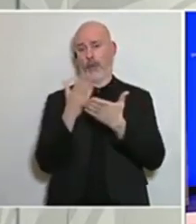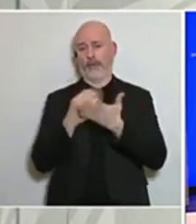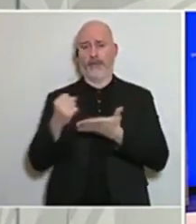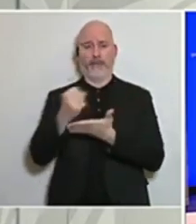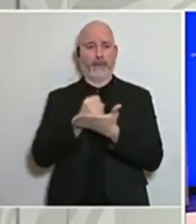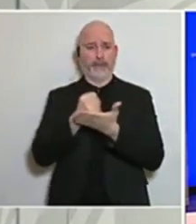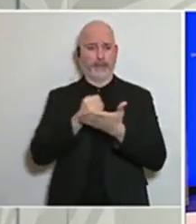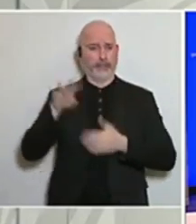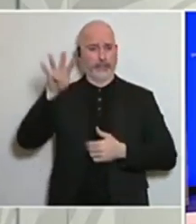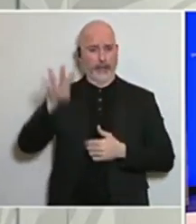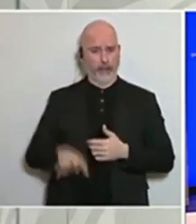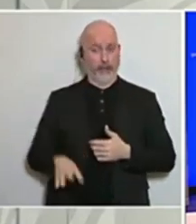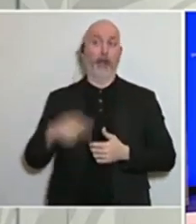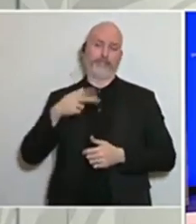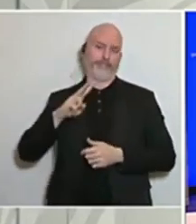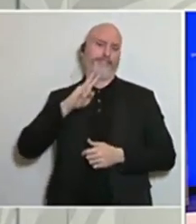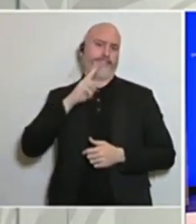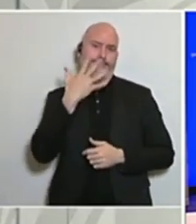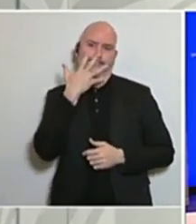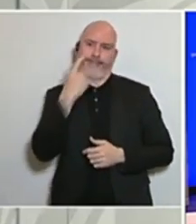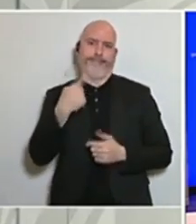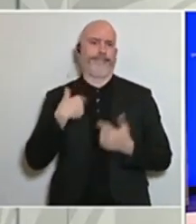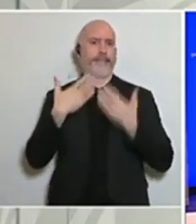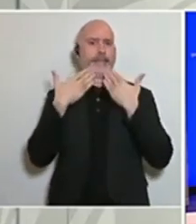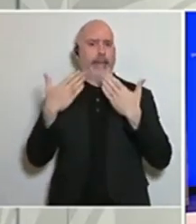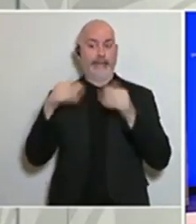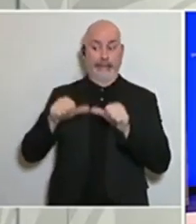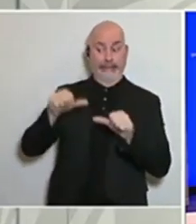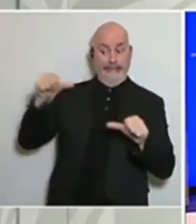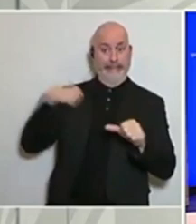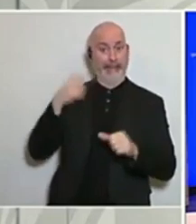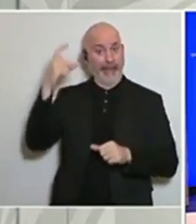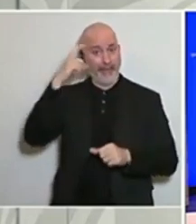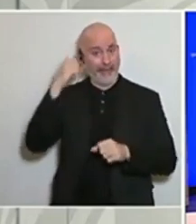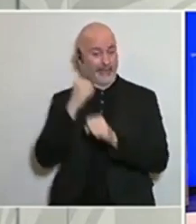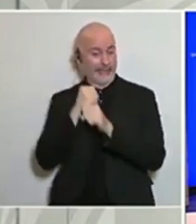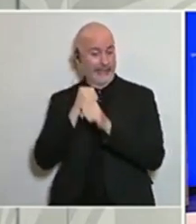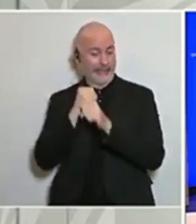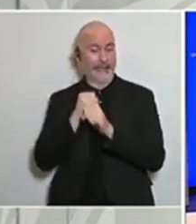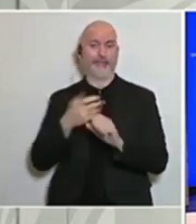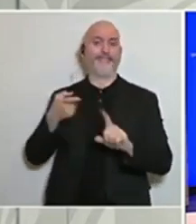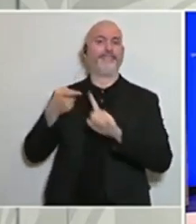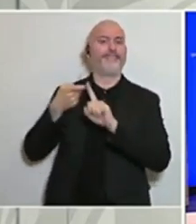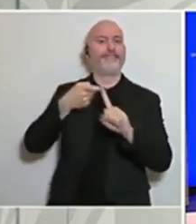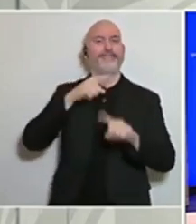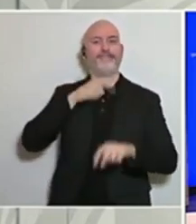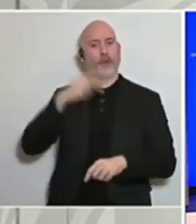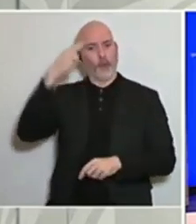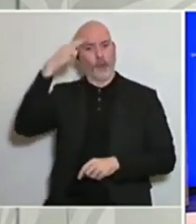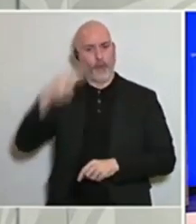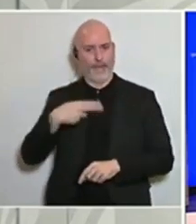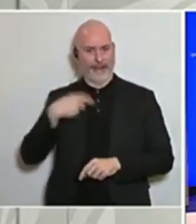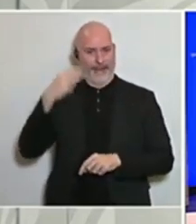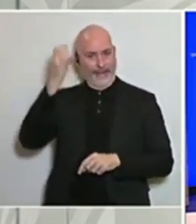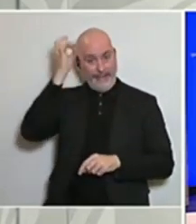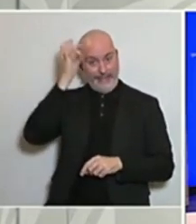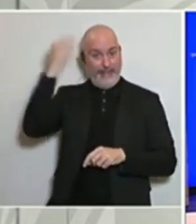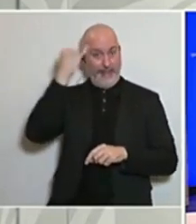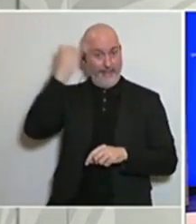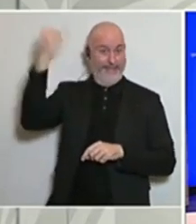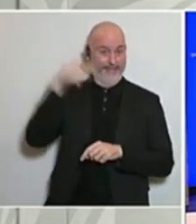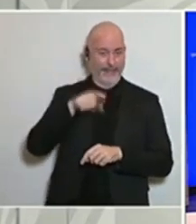volem agrair la feina d'aquests dies per dur a terme aquesta iniciativa i a totes les que també aquests dies estan duent a terme